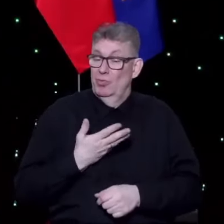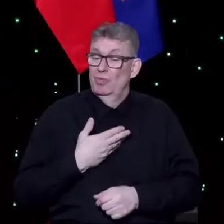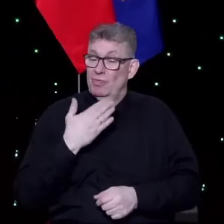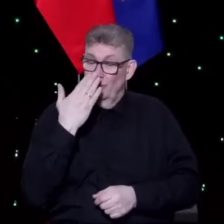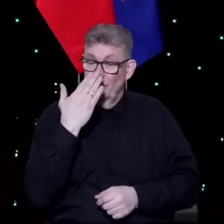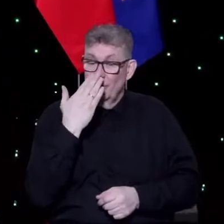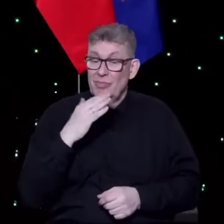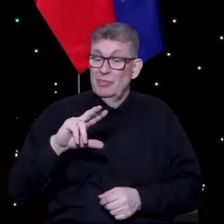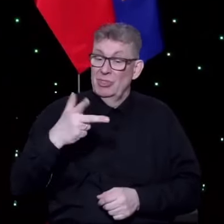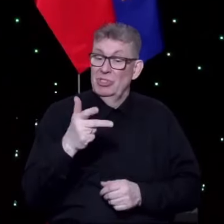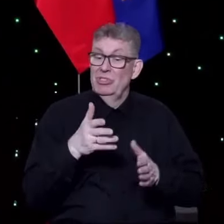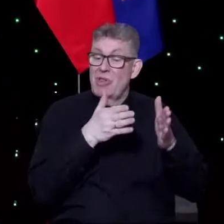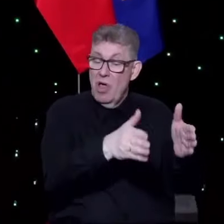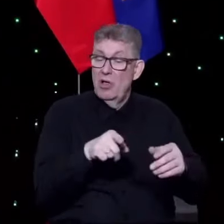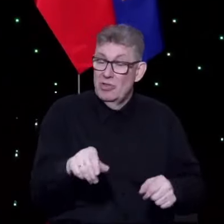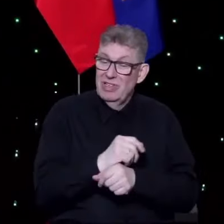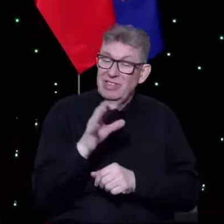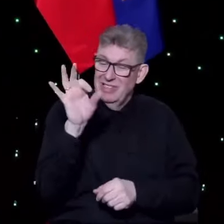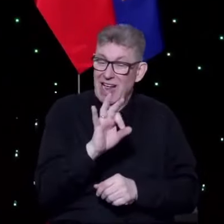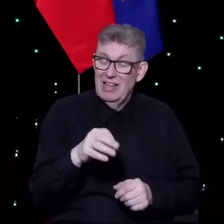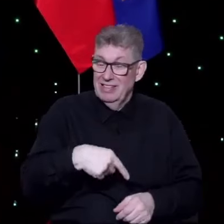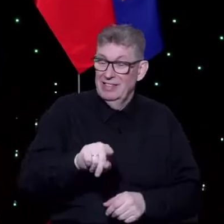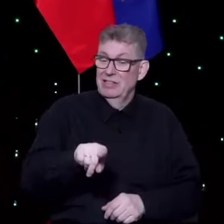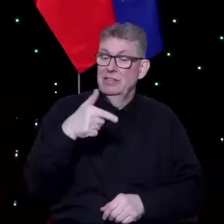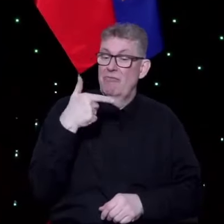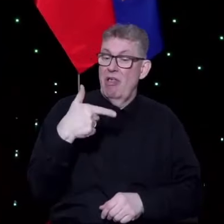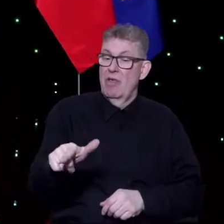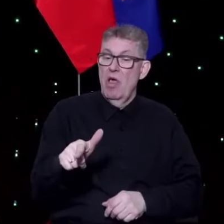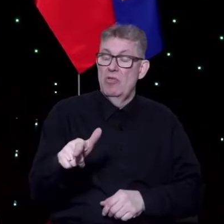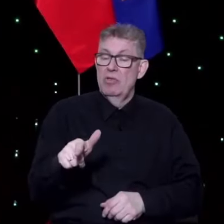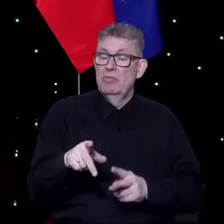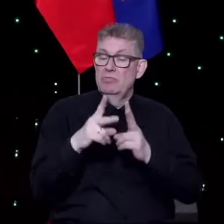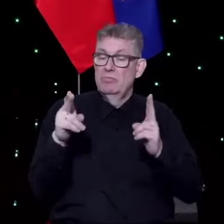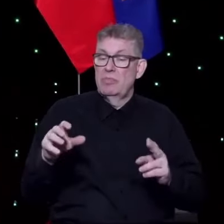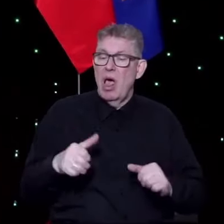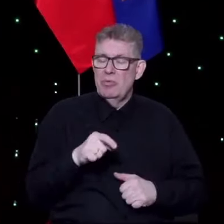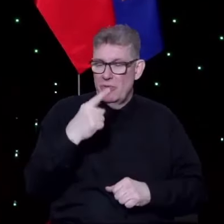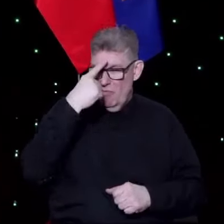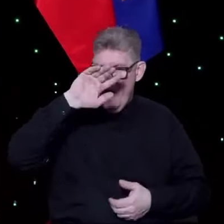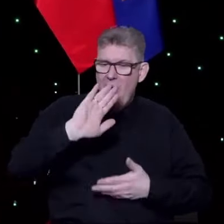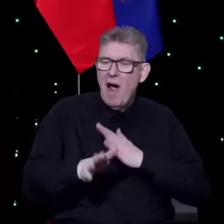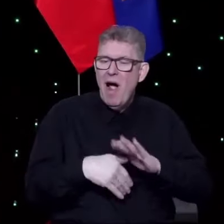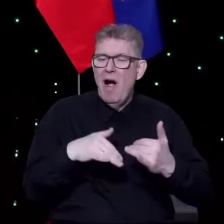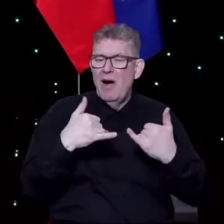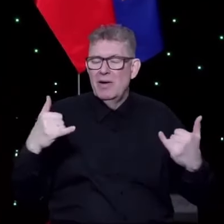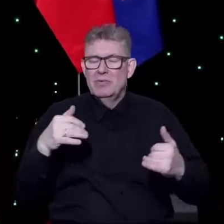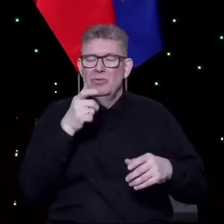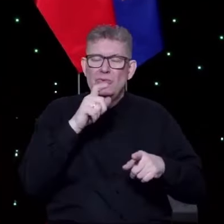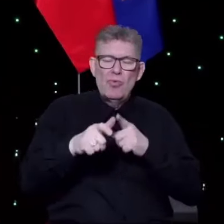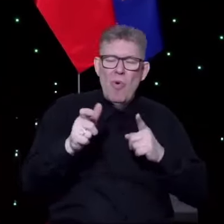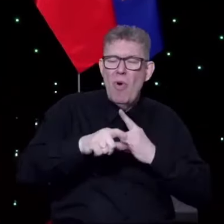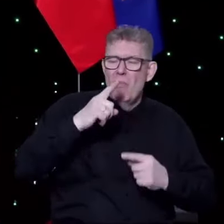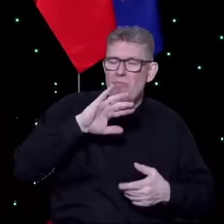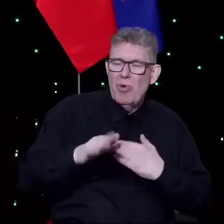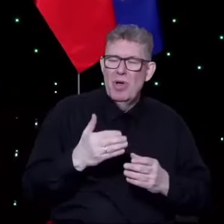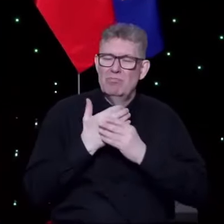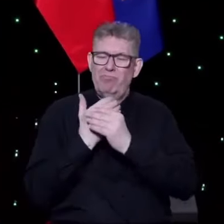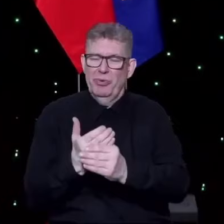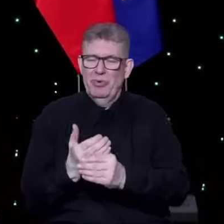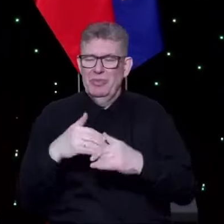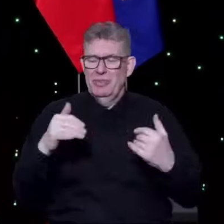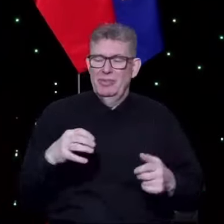I to jest nasza szansa na te najbliższe dwa tygodnie. Żeby w tym chaosie rozedrganych słów, obelg,